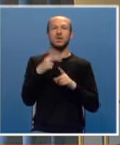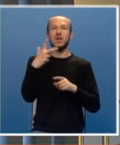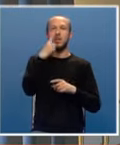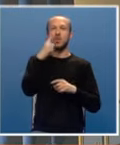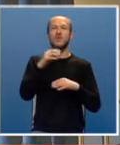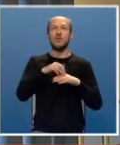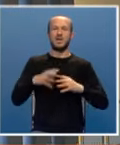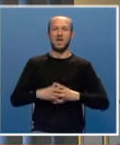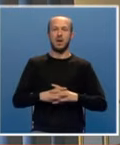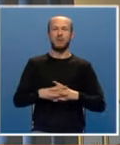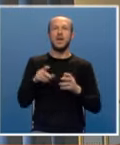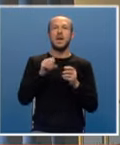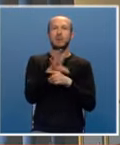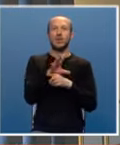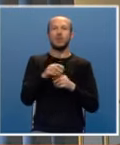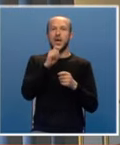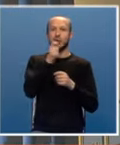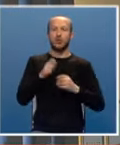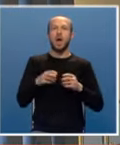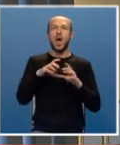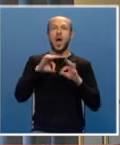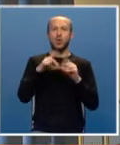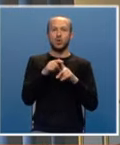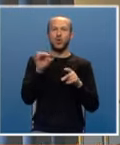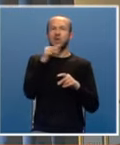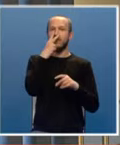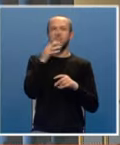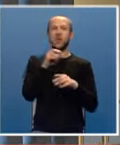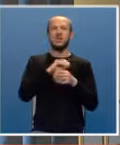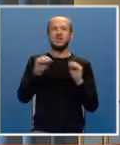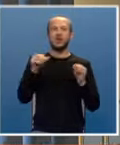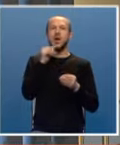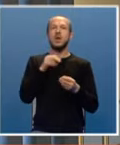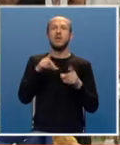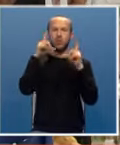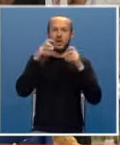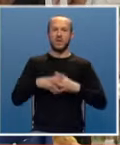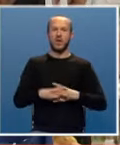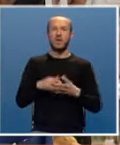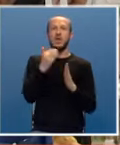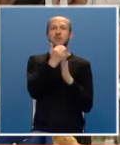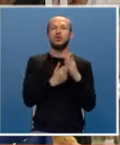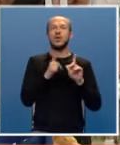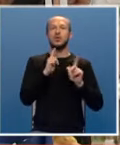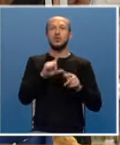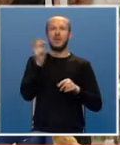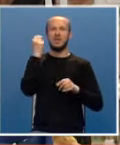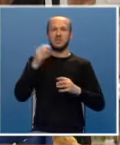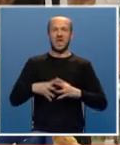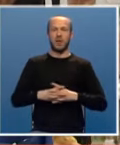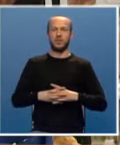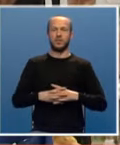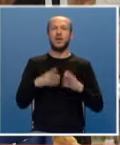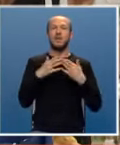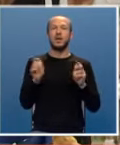miliona informacija, reportaža, intervjua, audio i video izvještaja i fotografija ispisujući istoriju Republike Srpske.